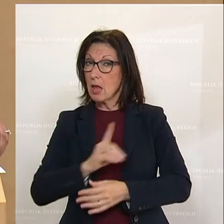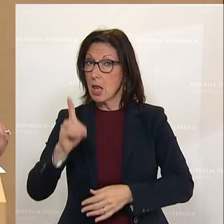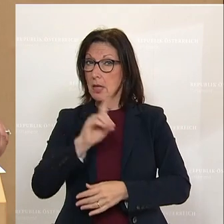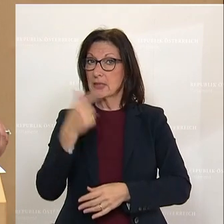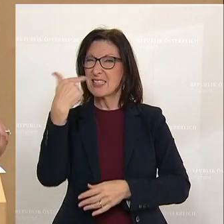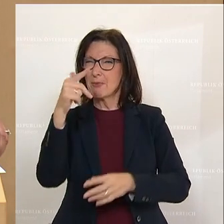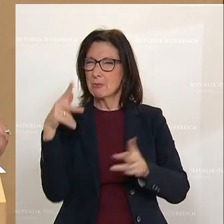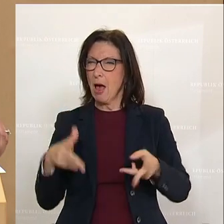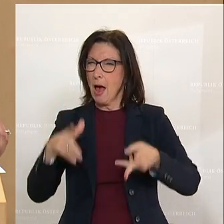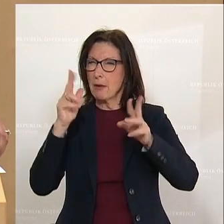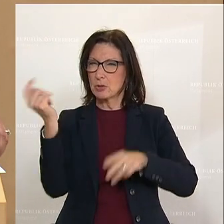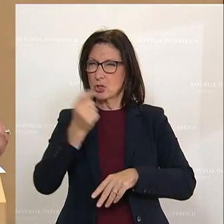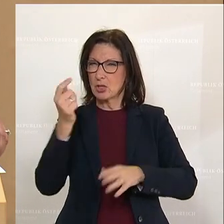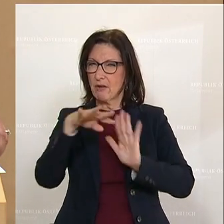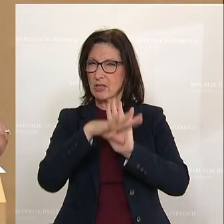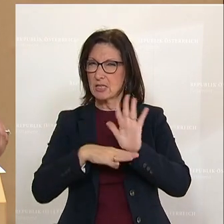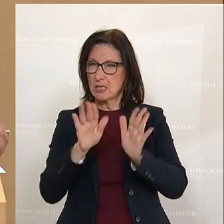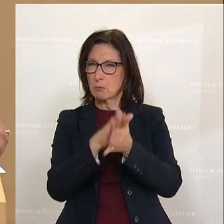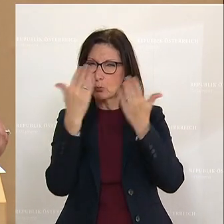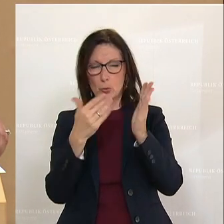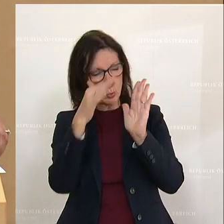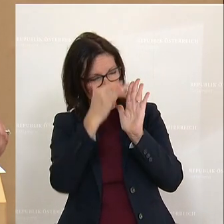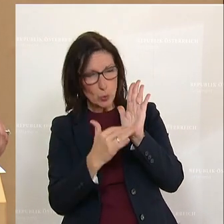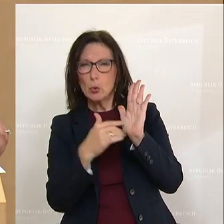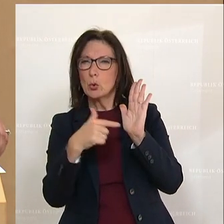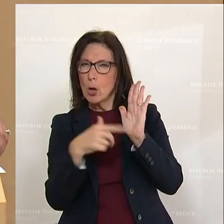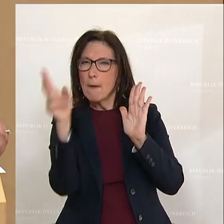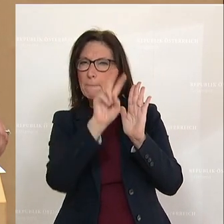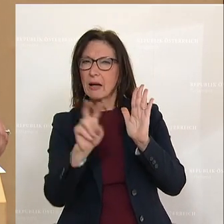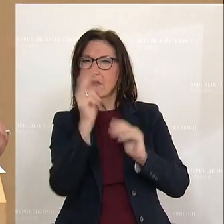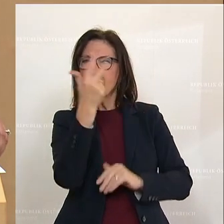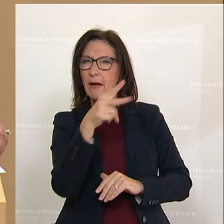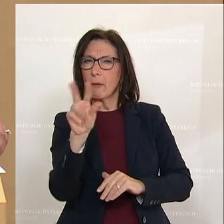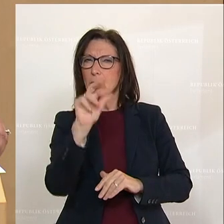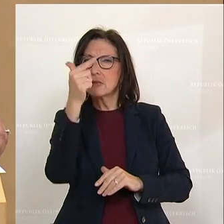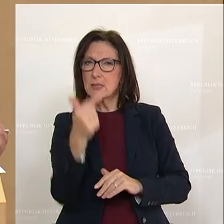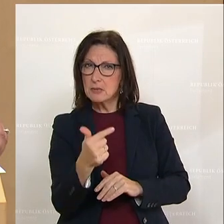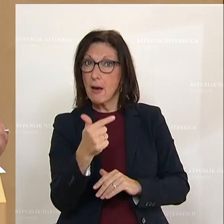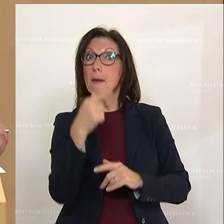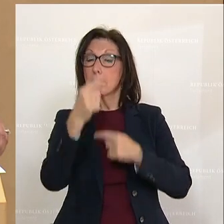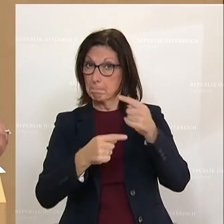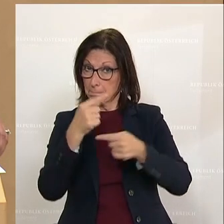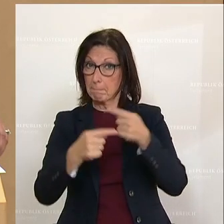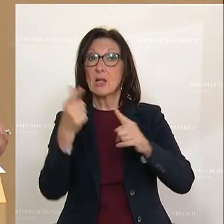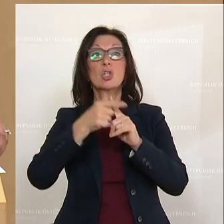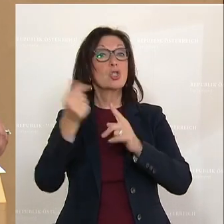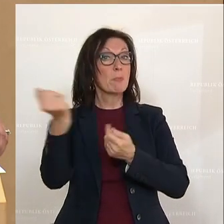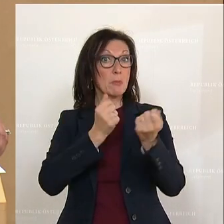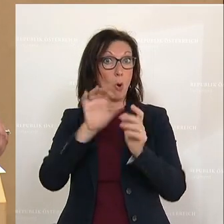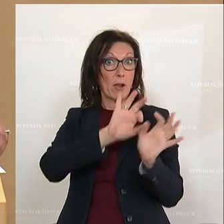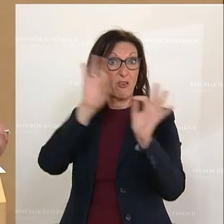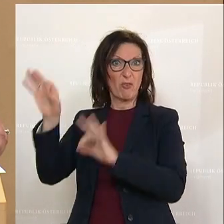Abschnittes des Strafgesetzbuches betreffend die Paragraphen 302 fortfolgend für die Spitzenpolitikerinnen